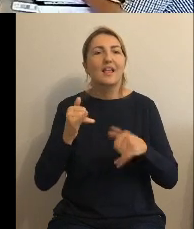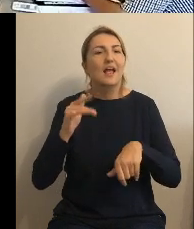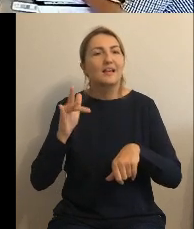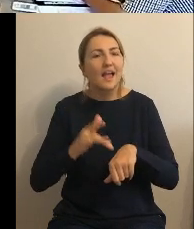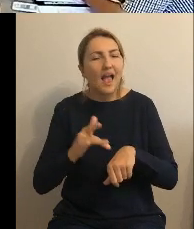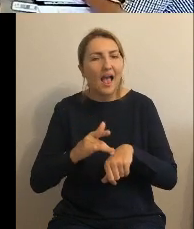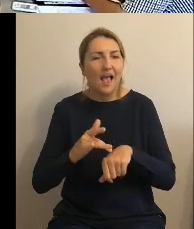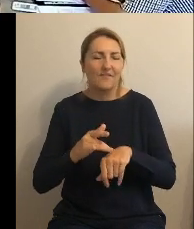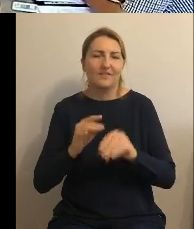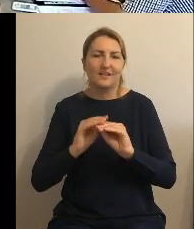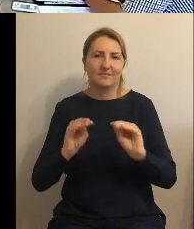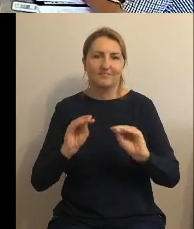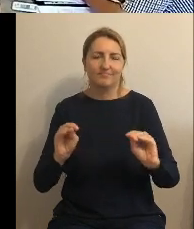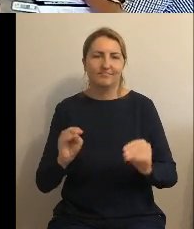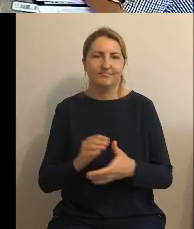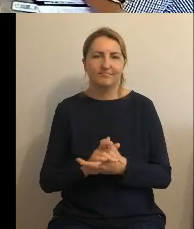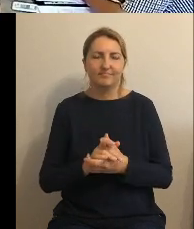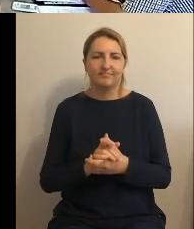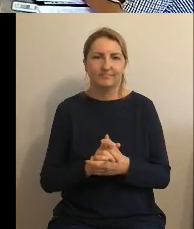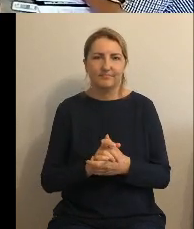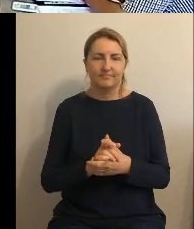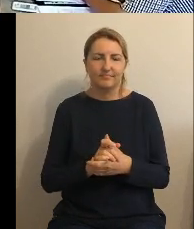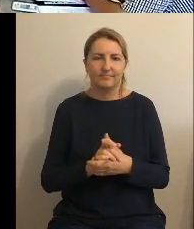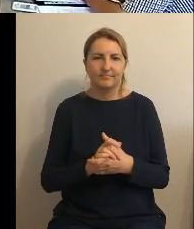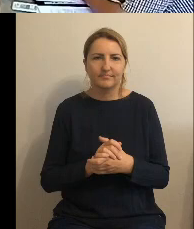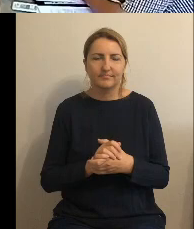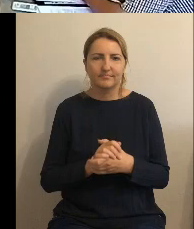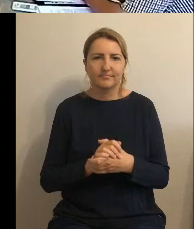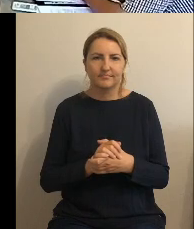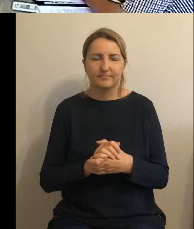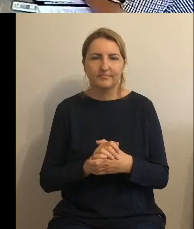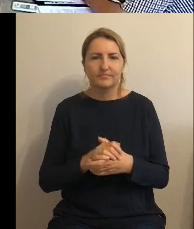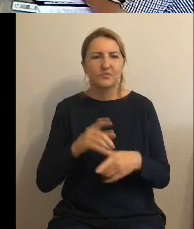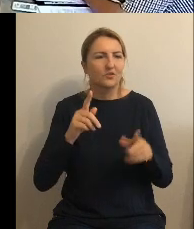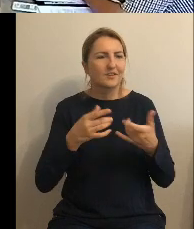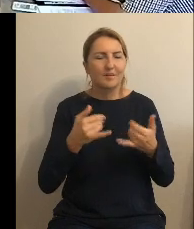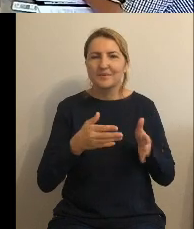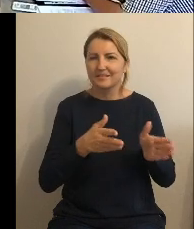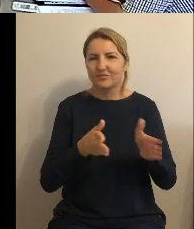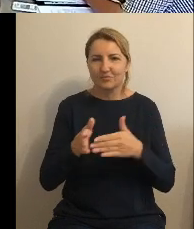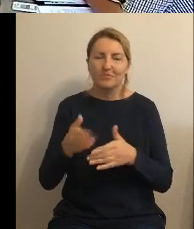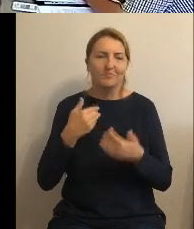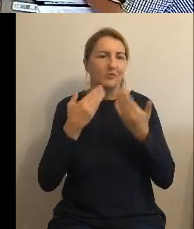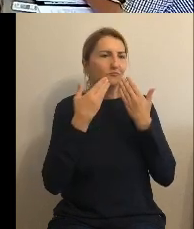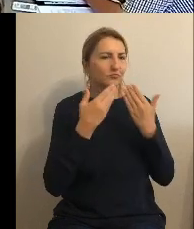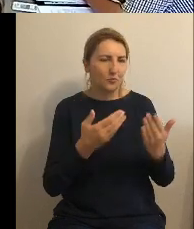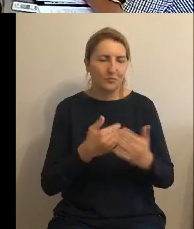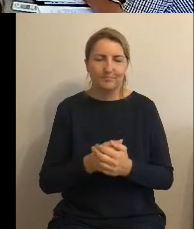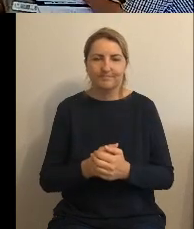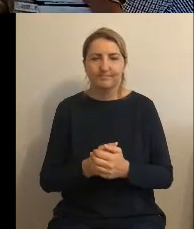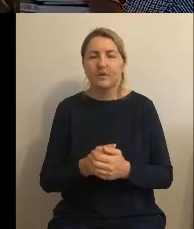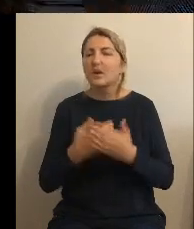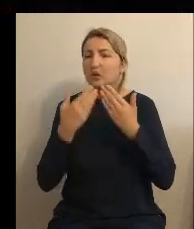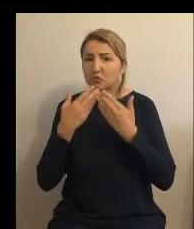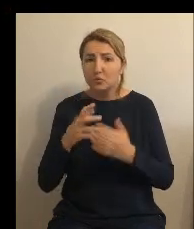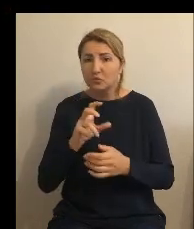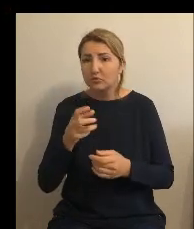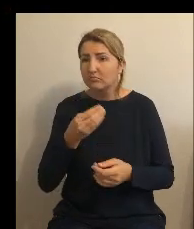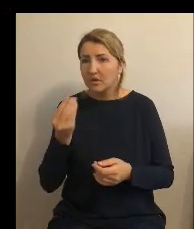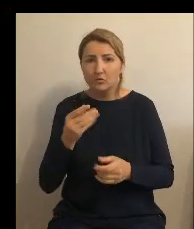tu czasami to idzie innym torem. Dziękuję bardzo. Dobrze, dziękuję. Czy są jeszcze jakieś zapytania? Jeśli nie ma,